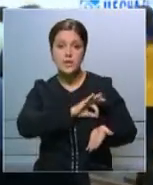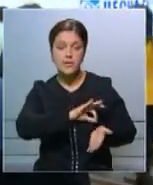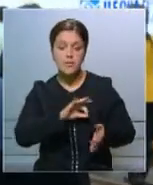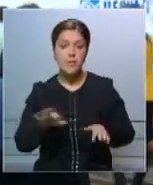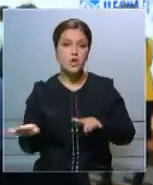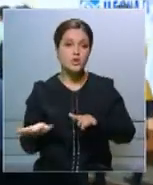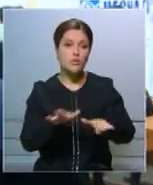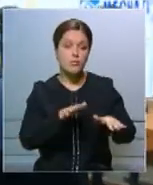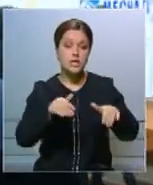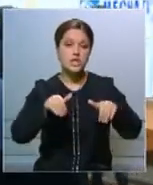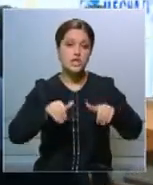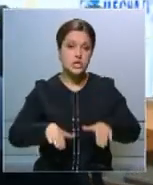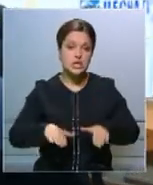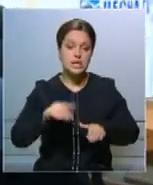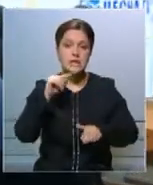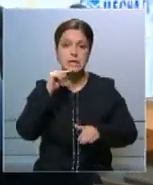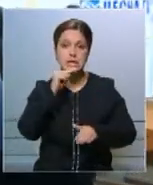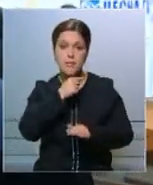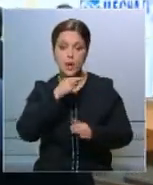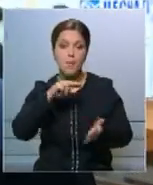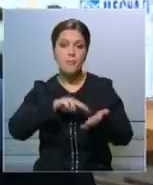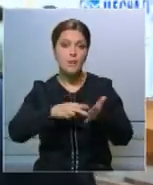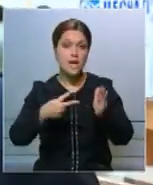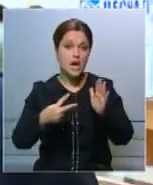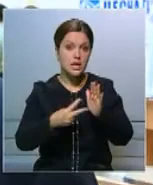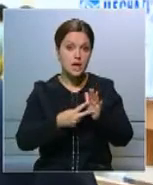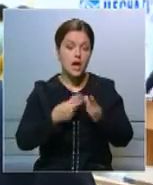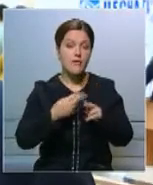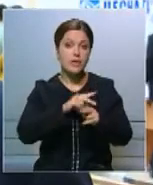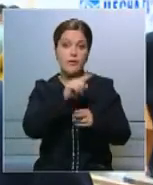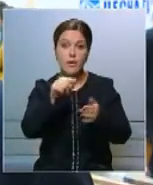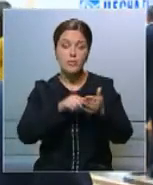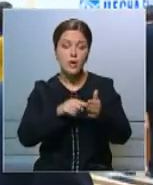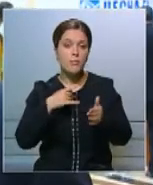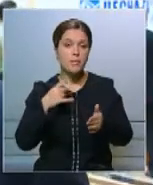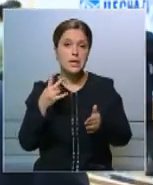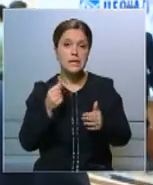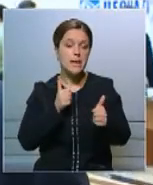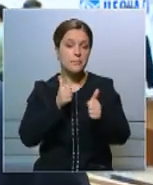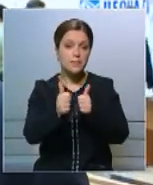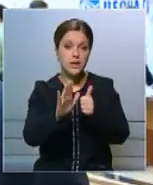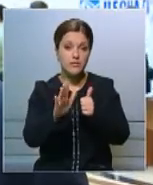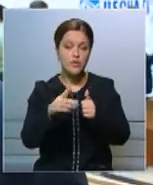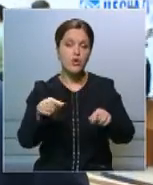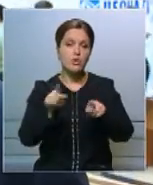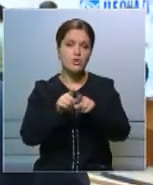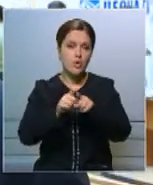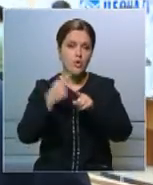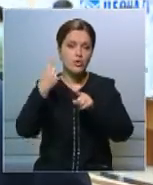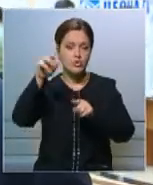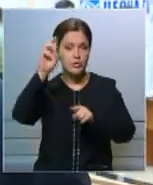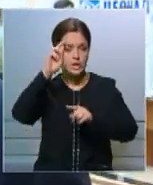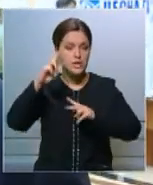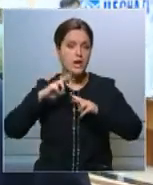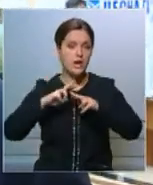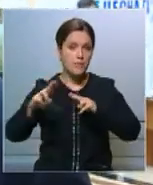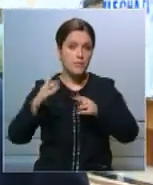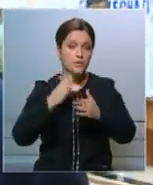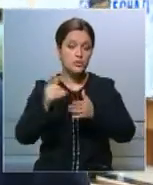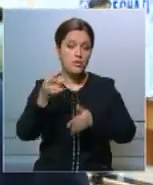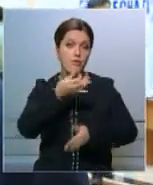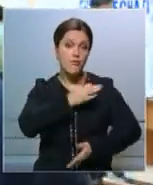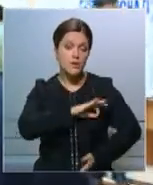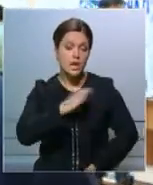экономических задач. И в этом вопросе мы не первые. Мы идем во след развитых стран, которые этим эффективно пользуются.